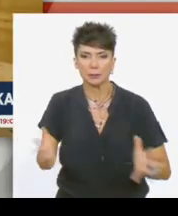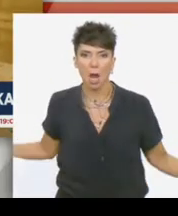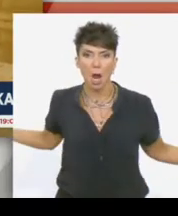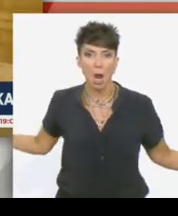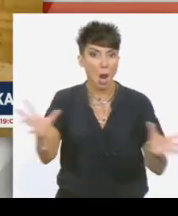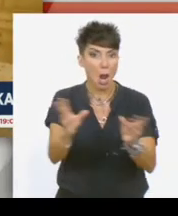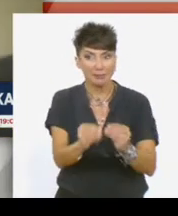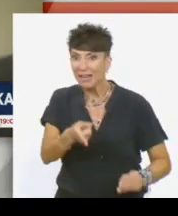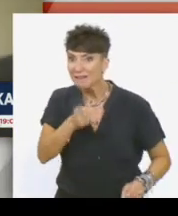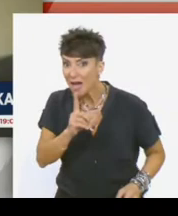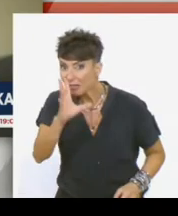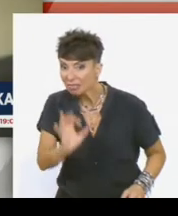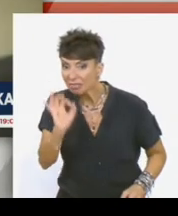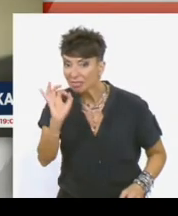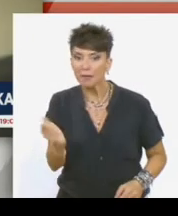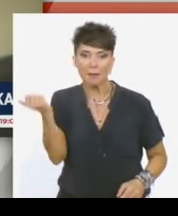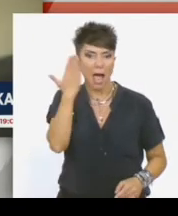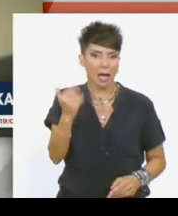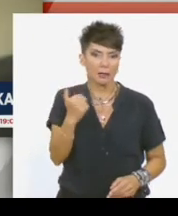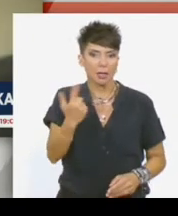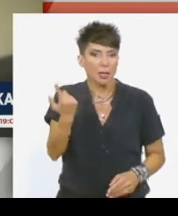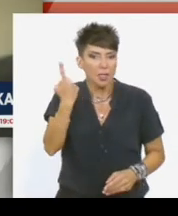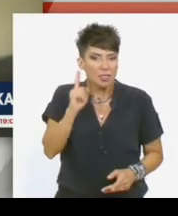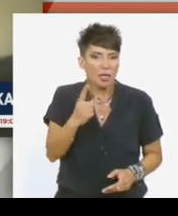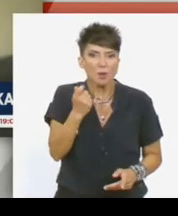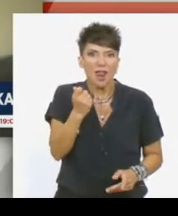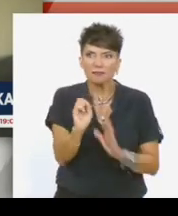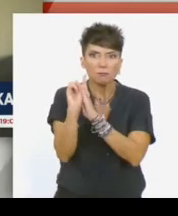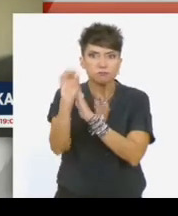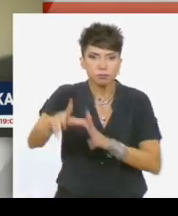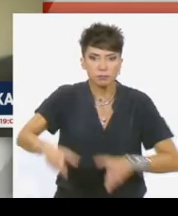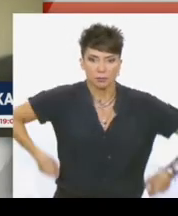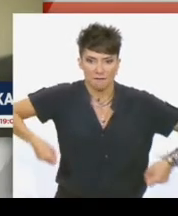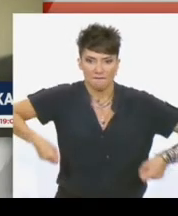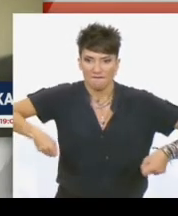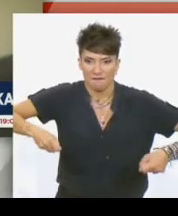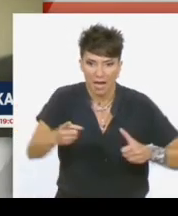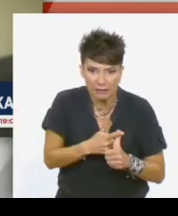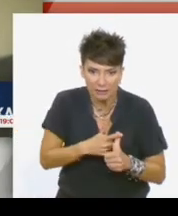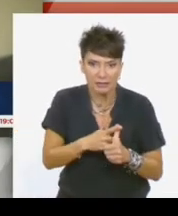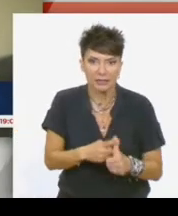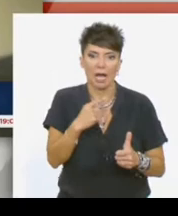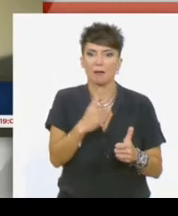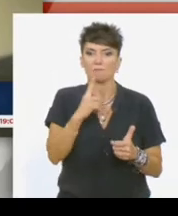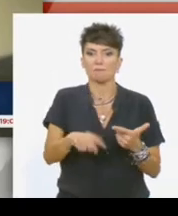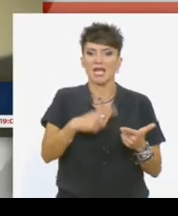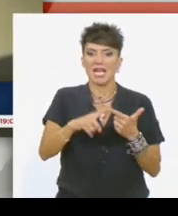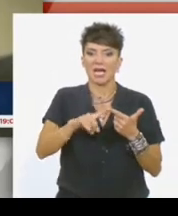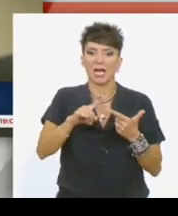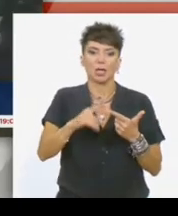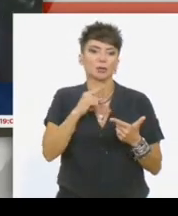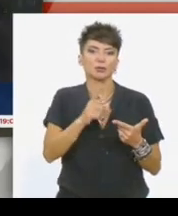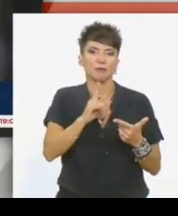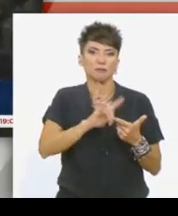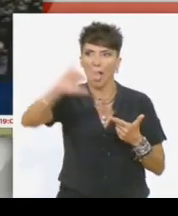αξία των ακινήτων. Δεν ξέρουμε τα χρήματα πώς πήγαν εκεί. Πήγαν τα χρήματα με βαλίτσες, πήγαν τα χρήματα μέσω κάποιο αεροπλάνο, μέσω κάποιου